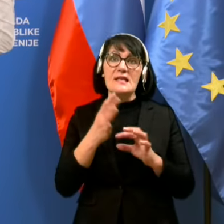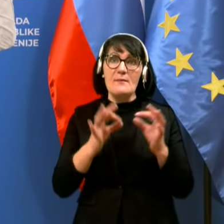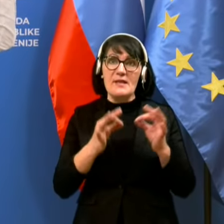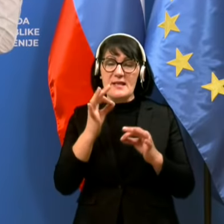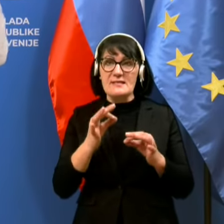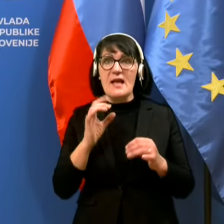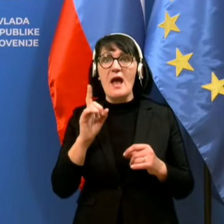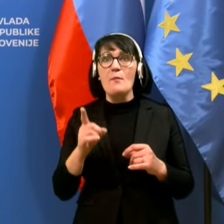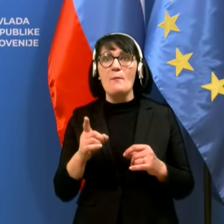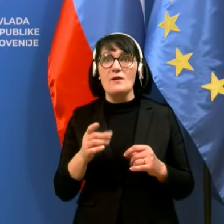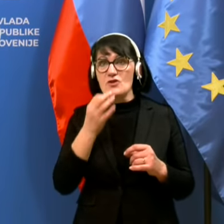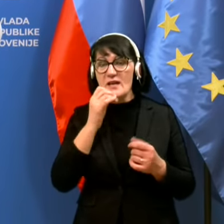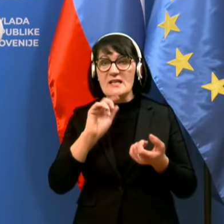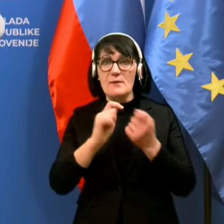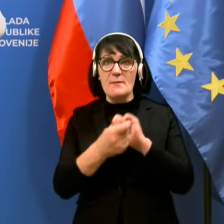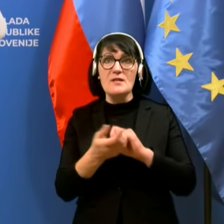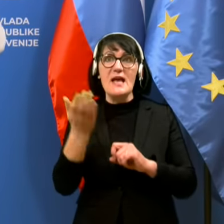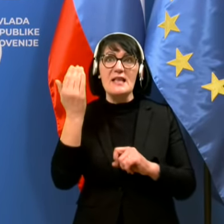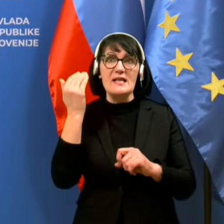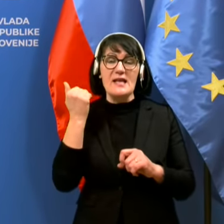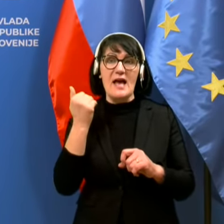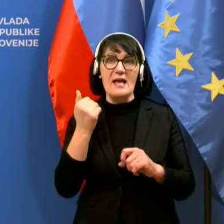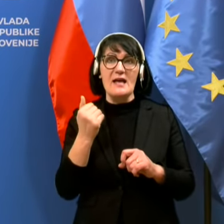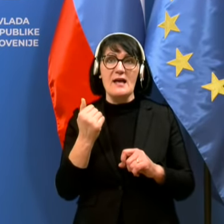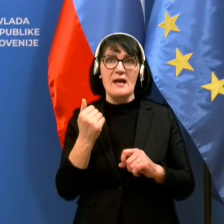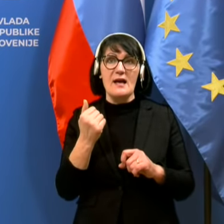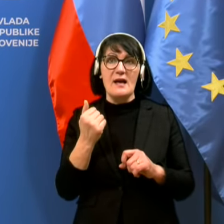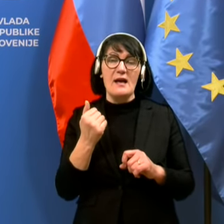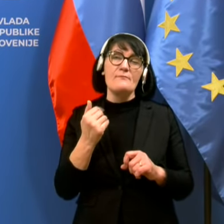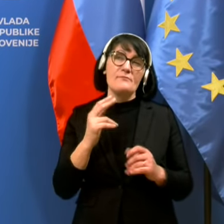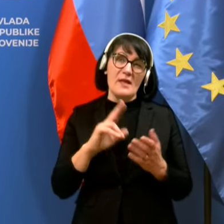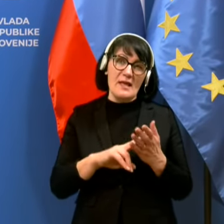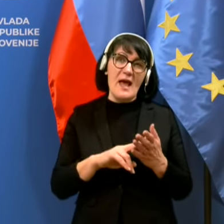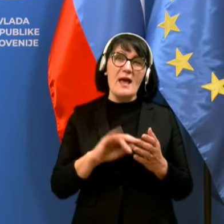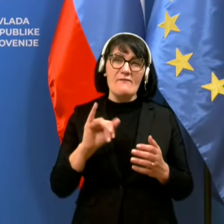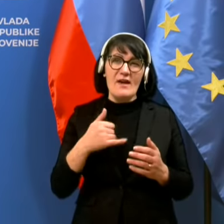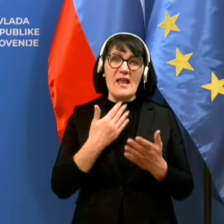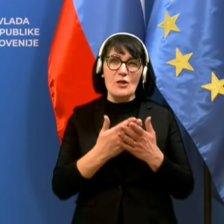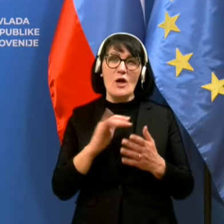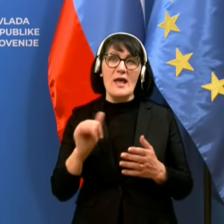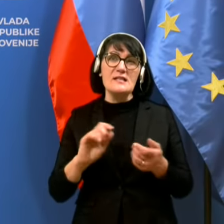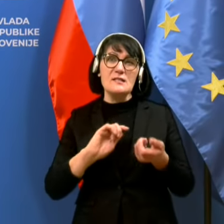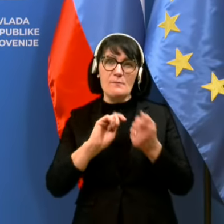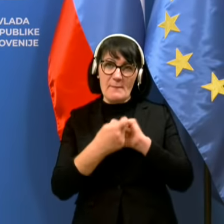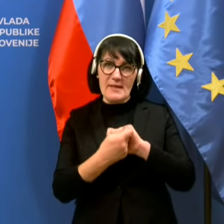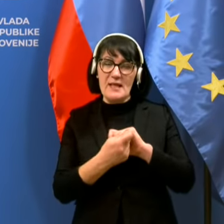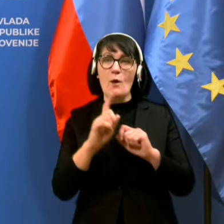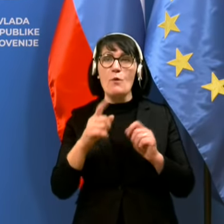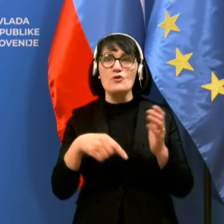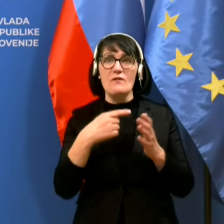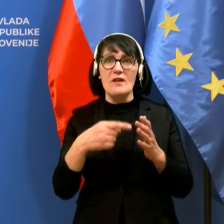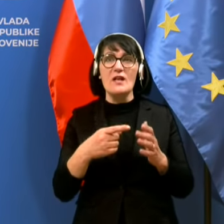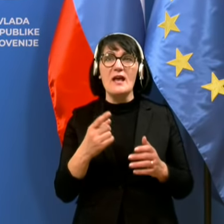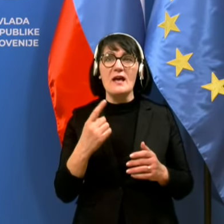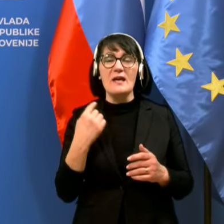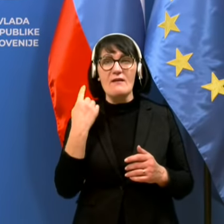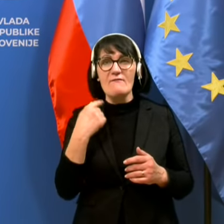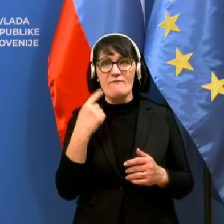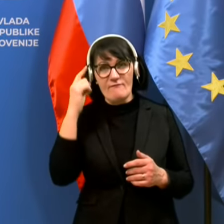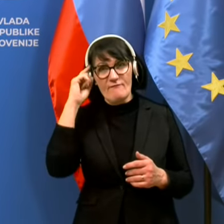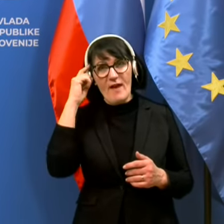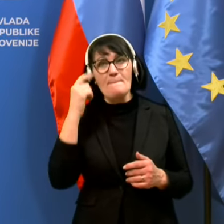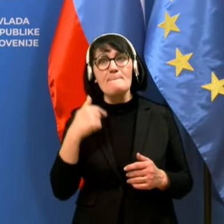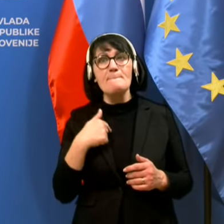kaj spremenilo za nazaj kakršne koli statistike. Mislim, zihar je spremenilo, ampak tako po številki, sem, vem, da